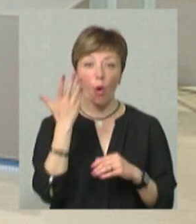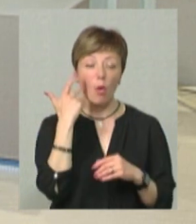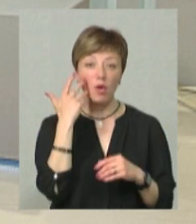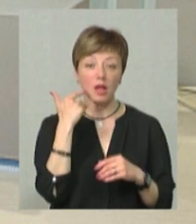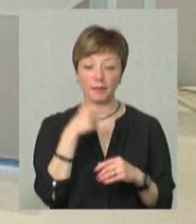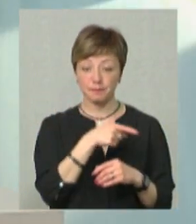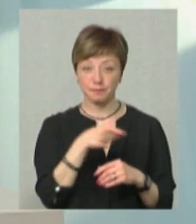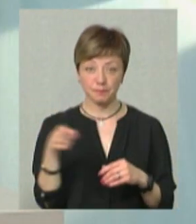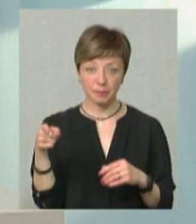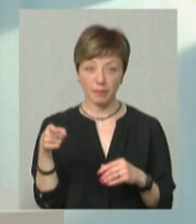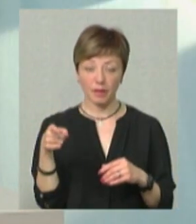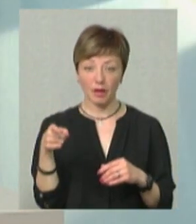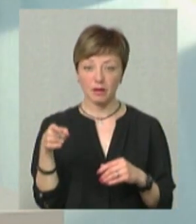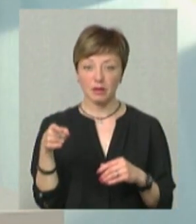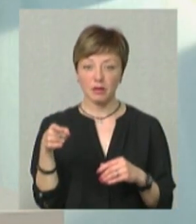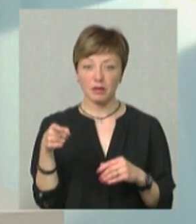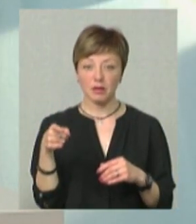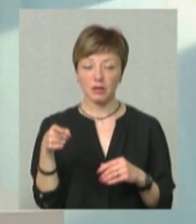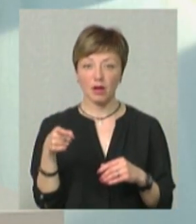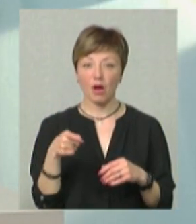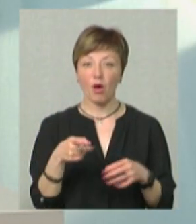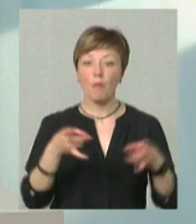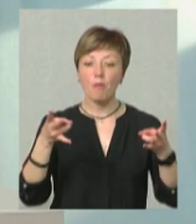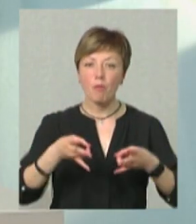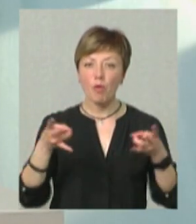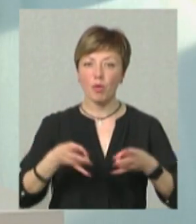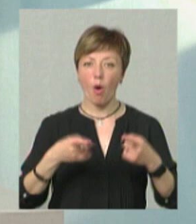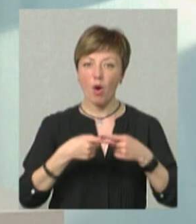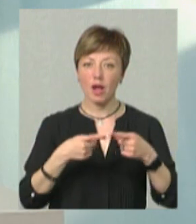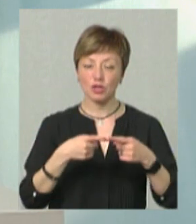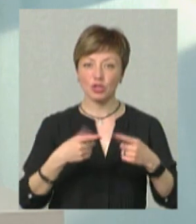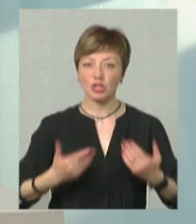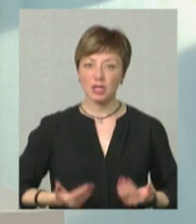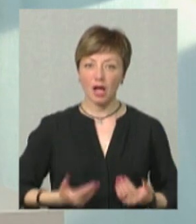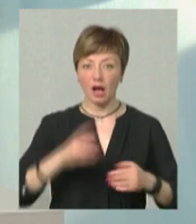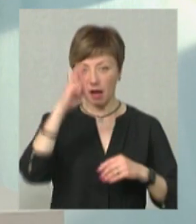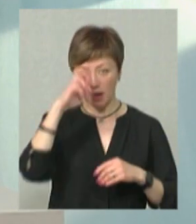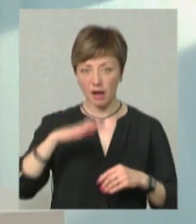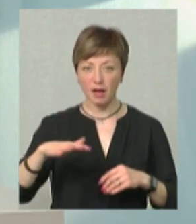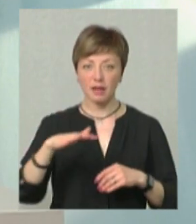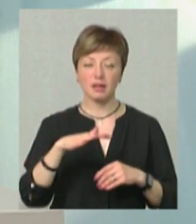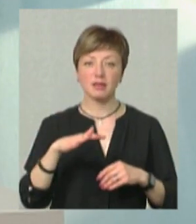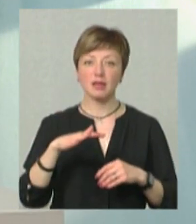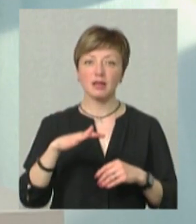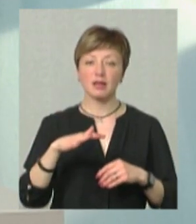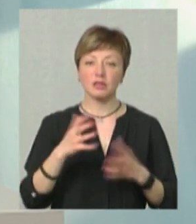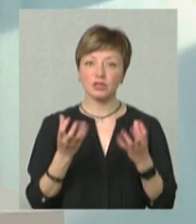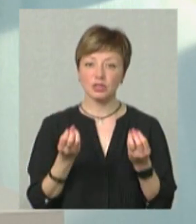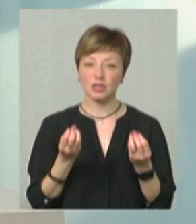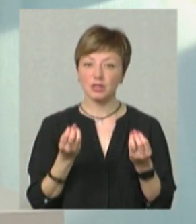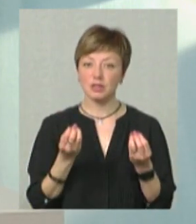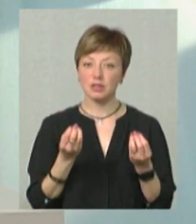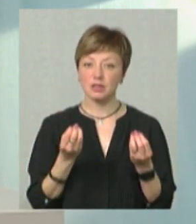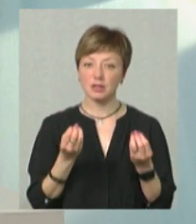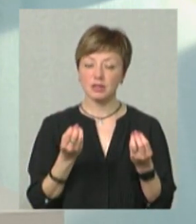час такого пікового попиту на оренду житла, коли шахраї називалися ріелторами? І